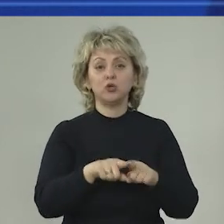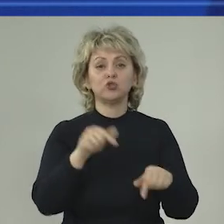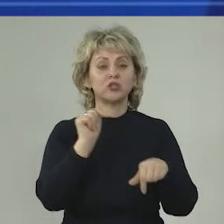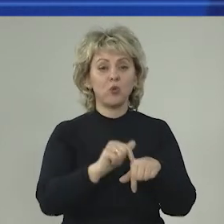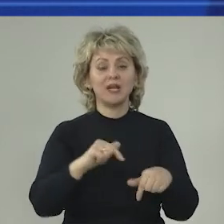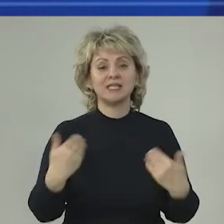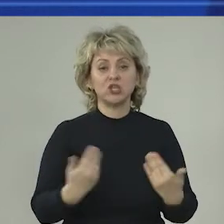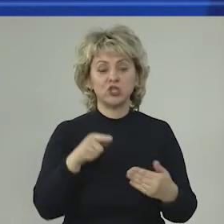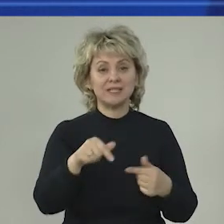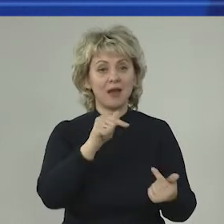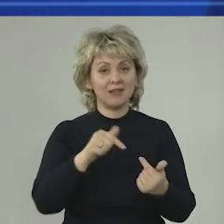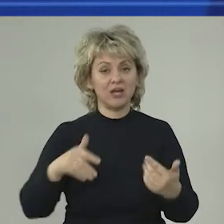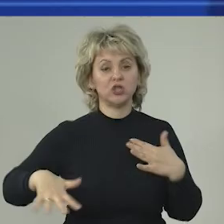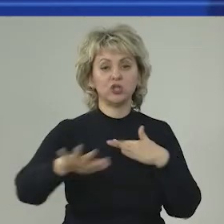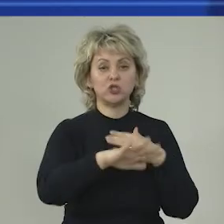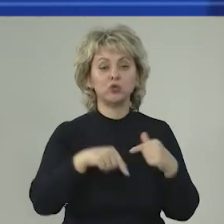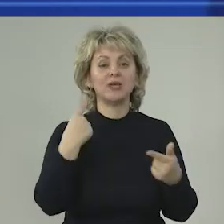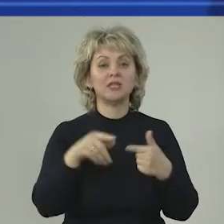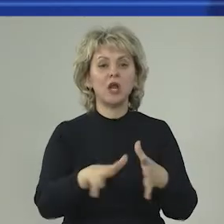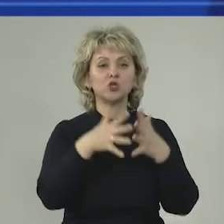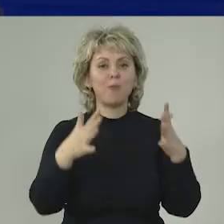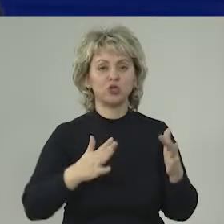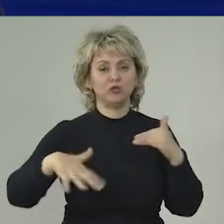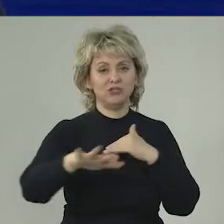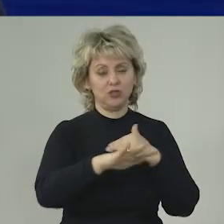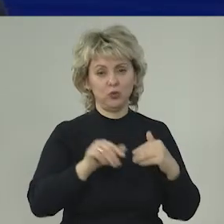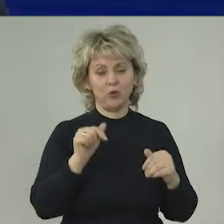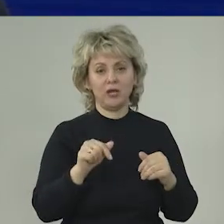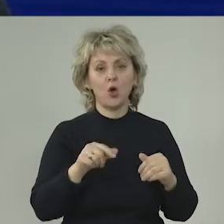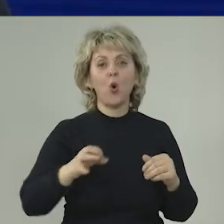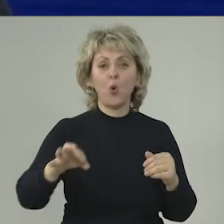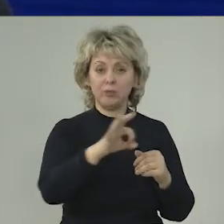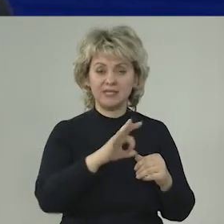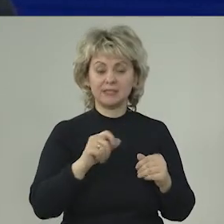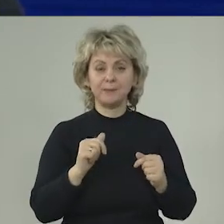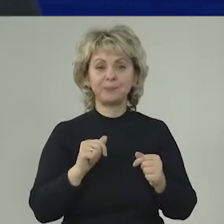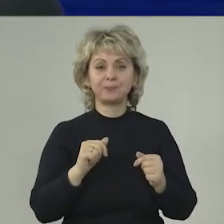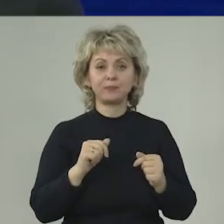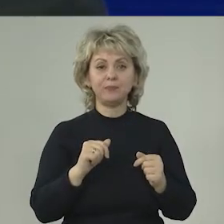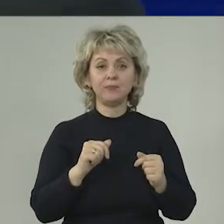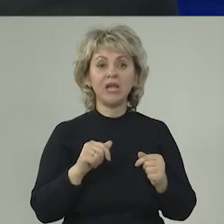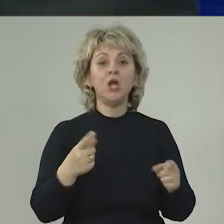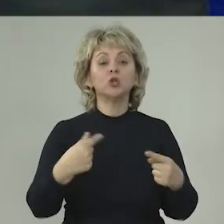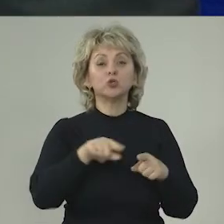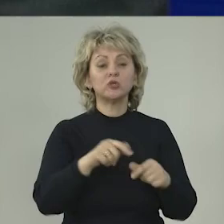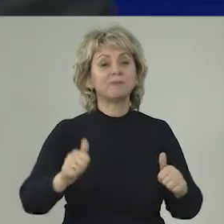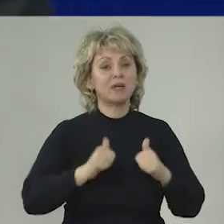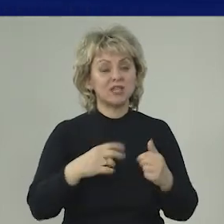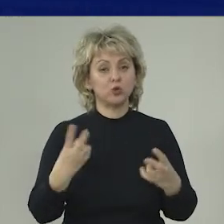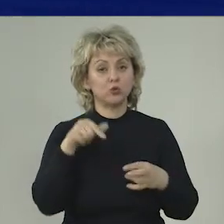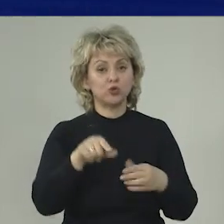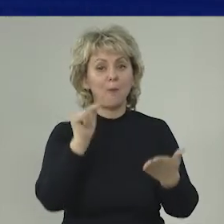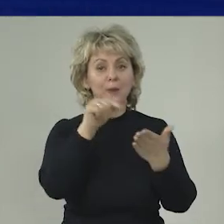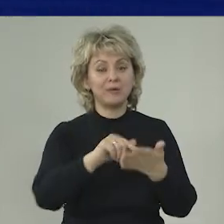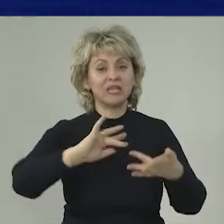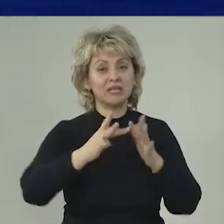которые касаются жителей конкретных территорий и даже больших территорий в области. Ну, то есть надо еще постараться